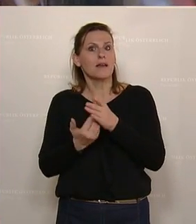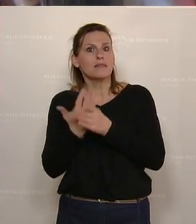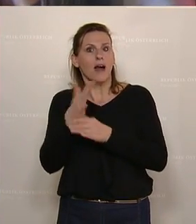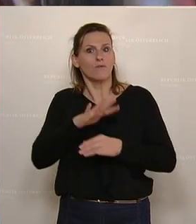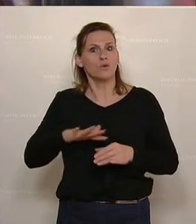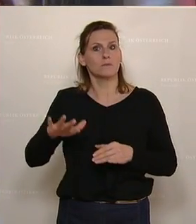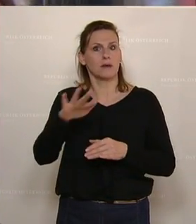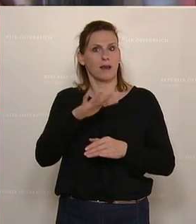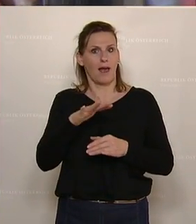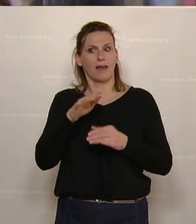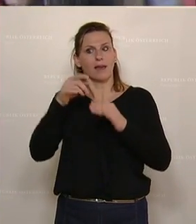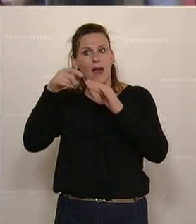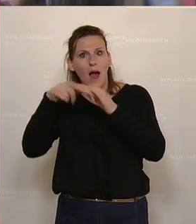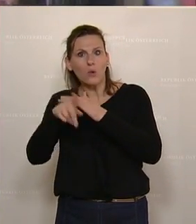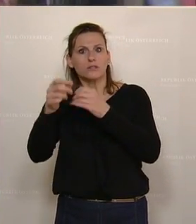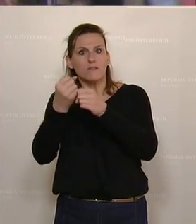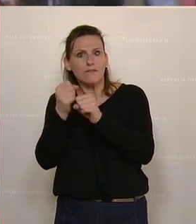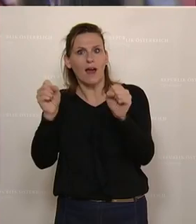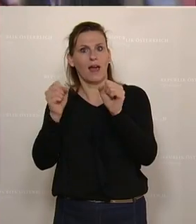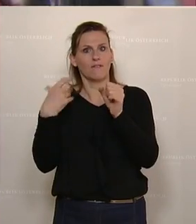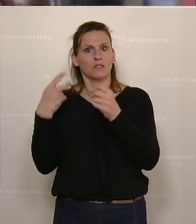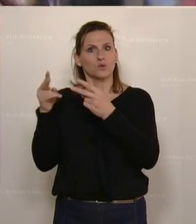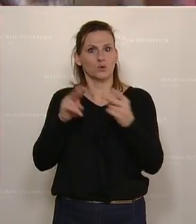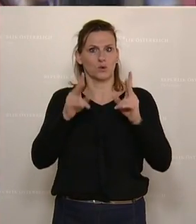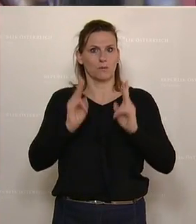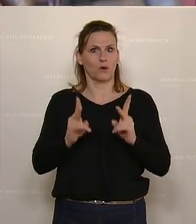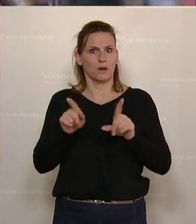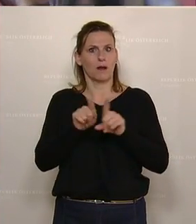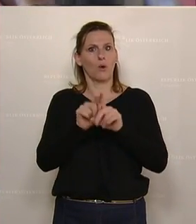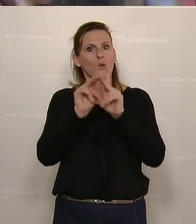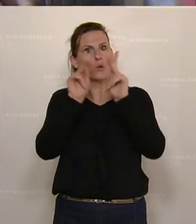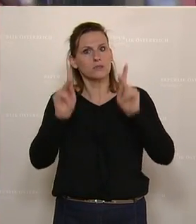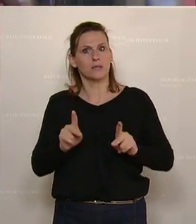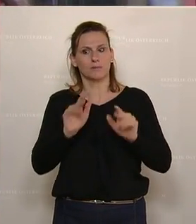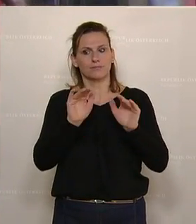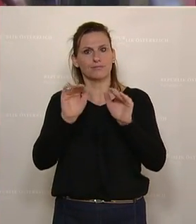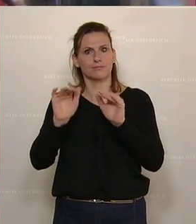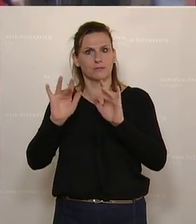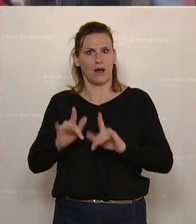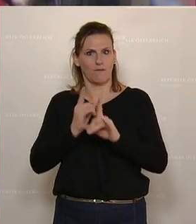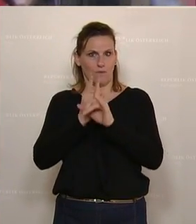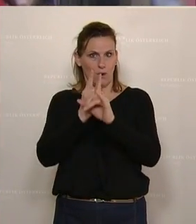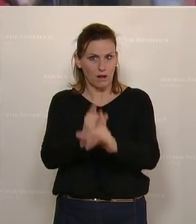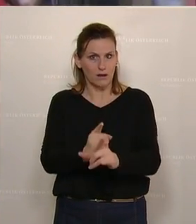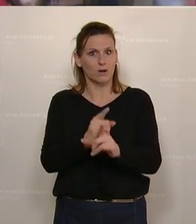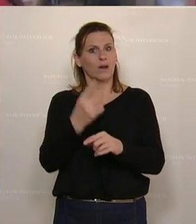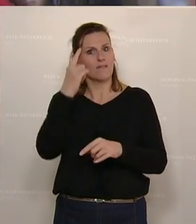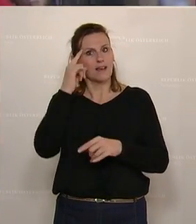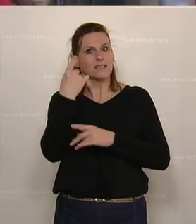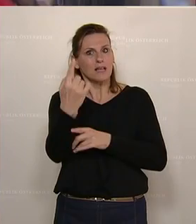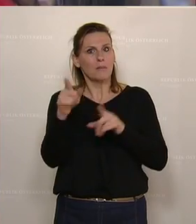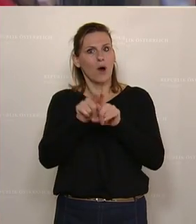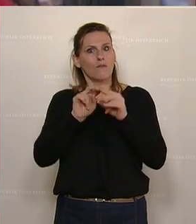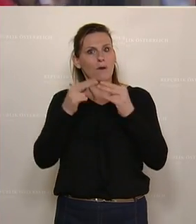der Sport outdoor wieder möglich ist, natürlich mit Präventionskonzepten. Und ich weiß, dass Sie gemeinsam auch mit den